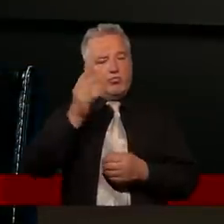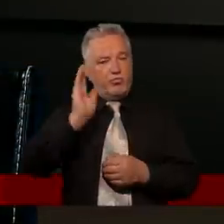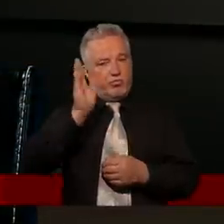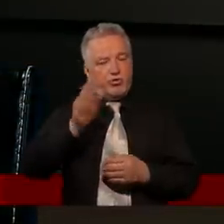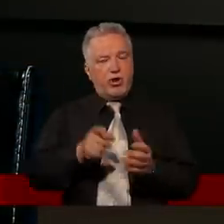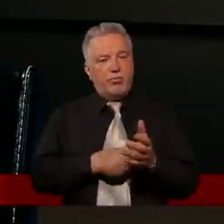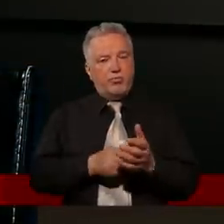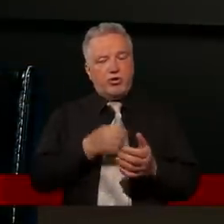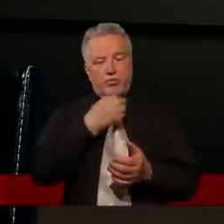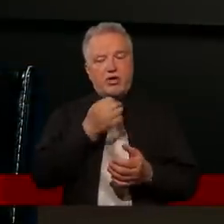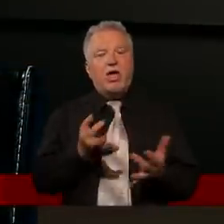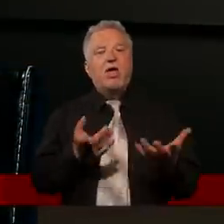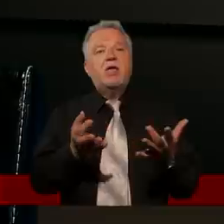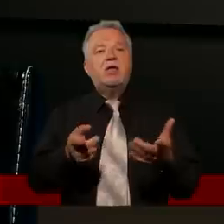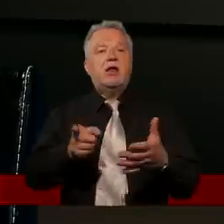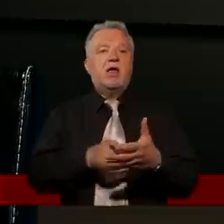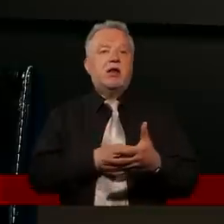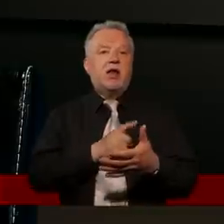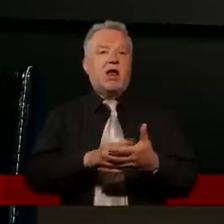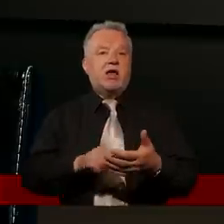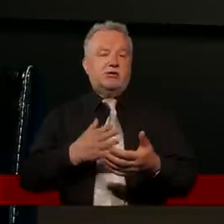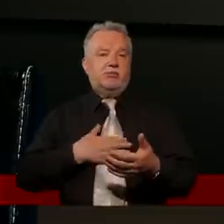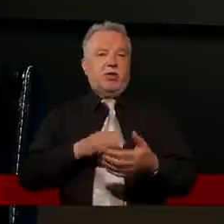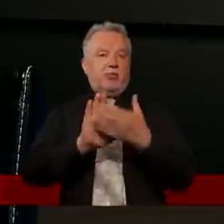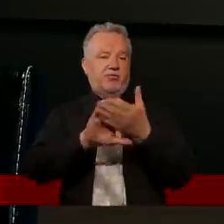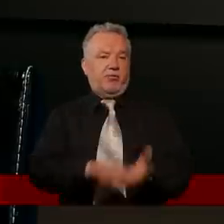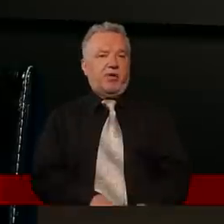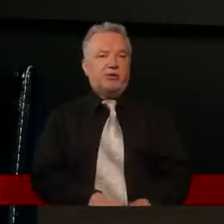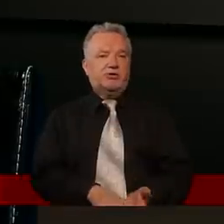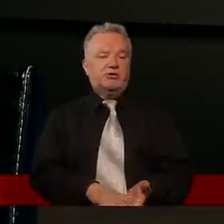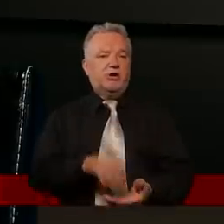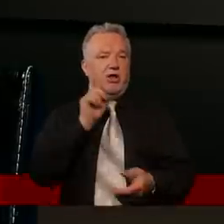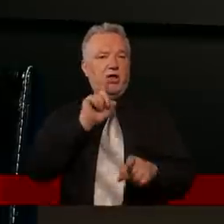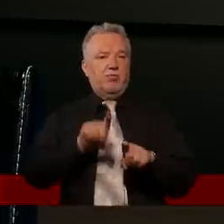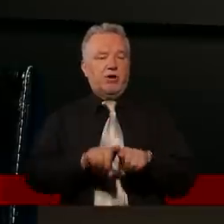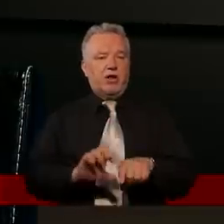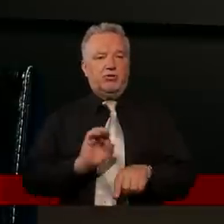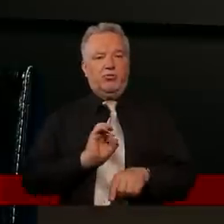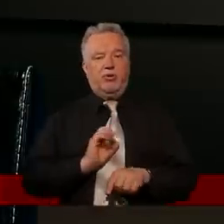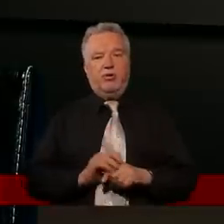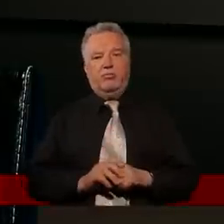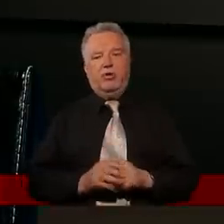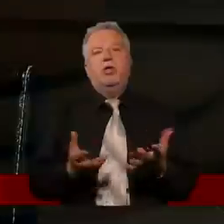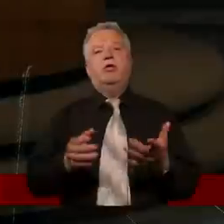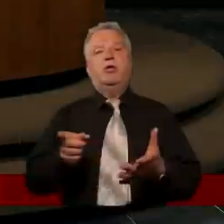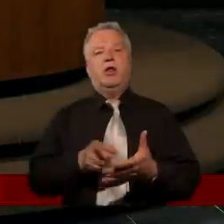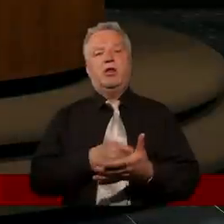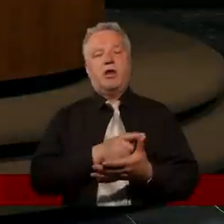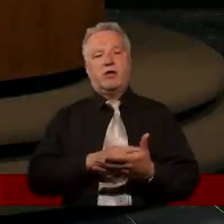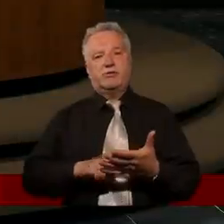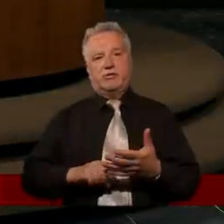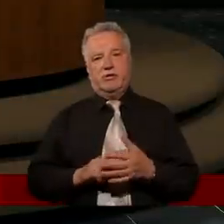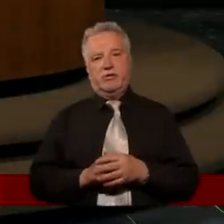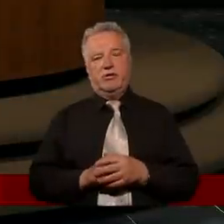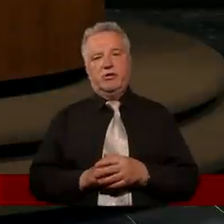Panie, Panie, ile razy mam odpuścić bratu memu? Ile razy